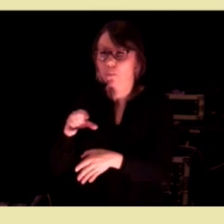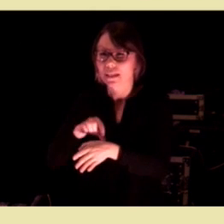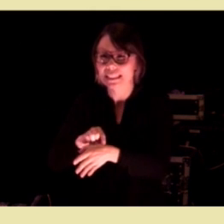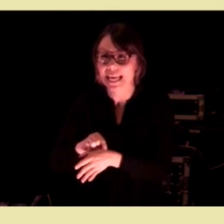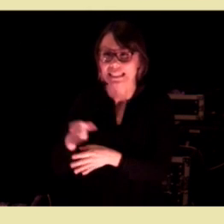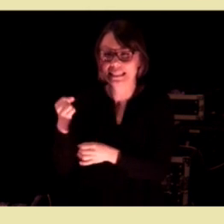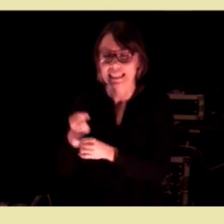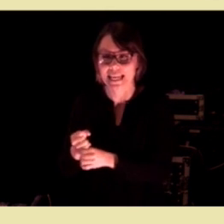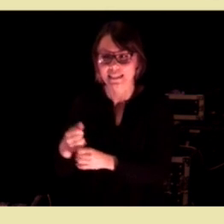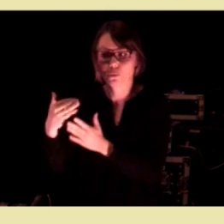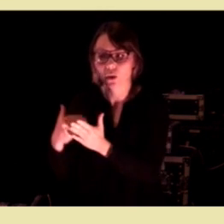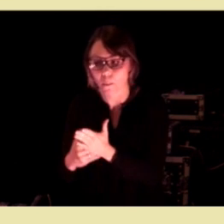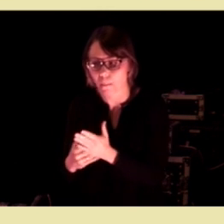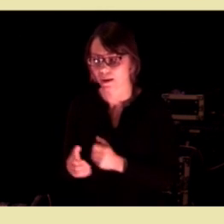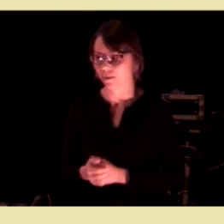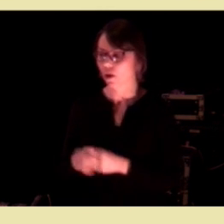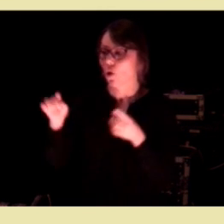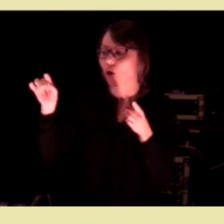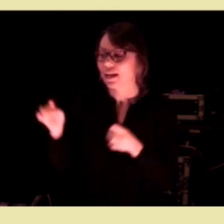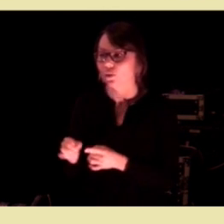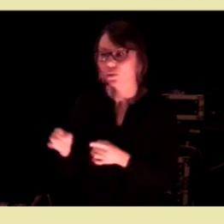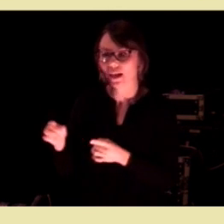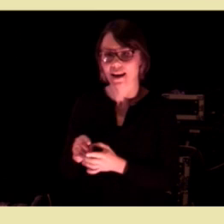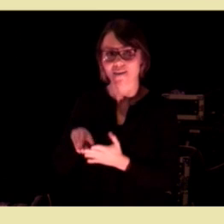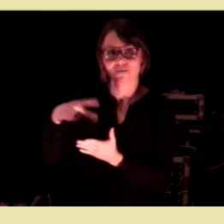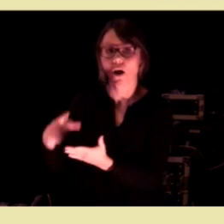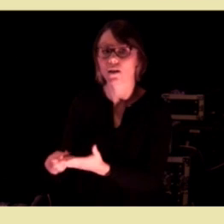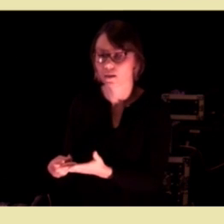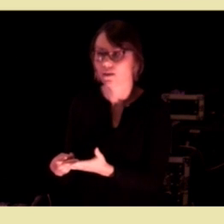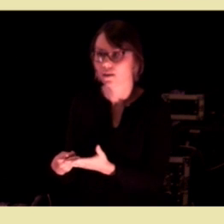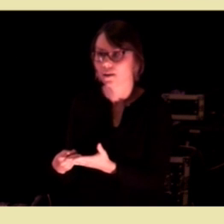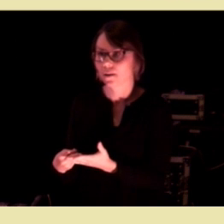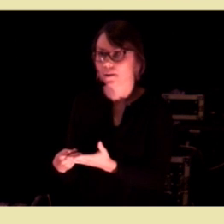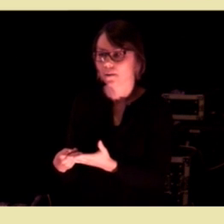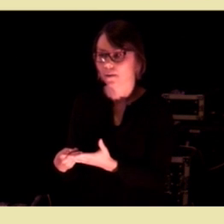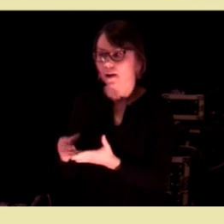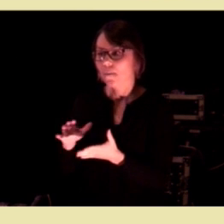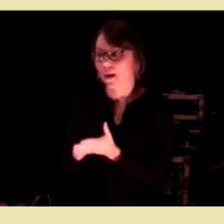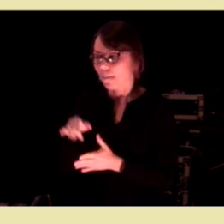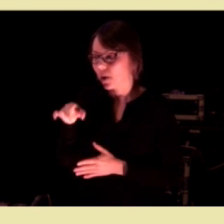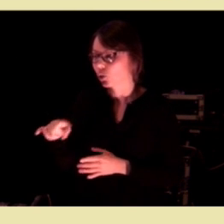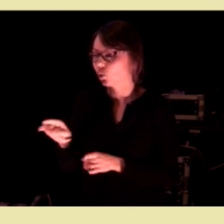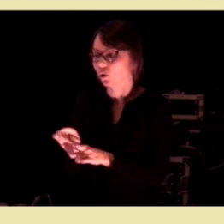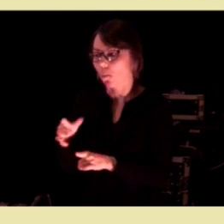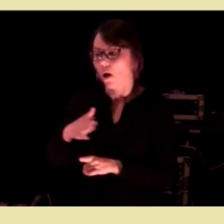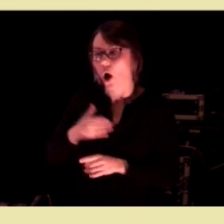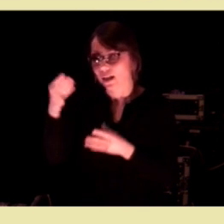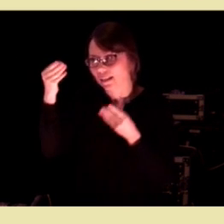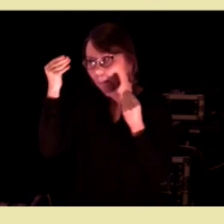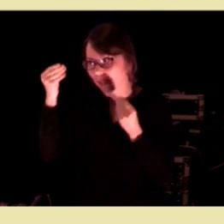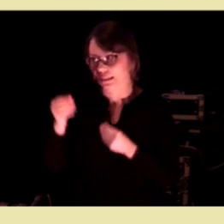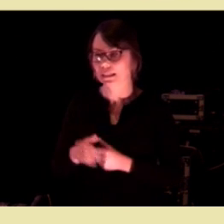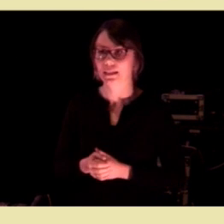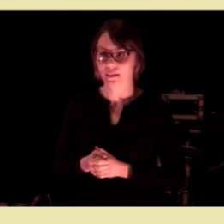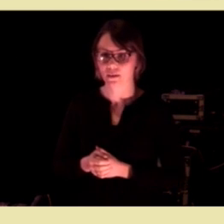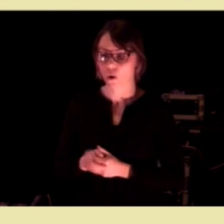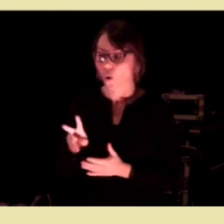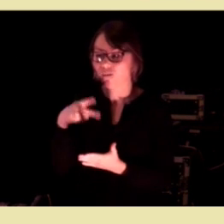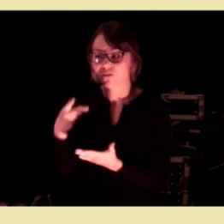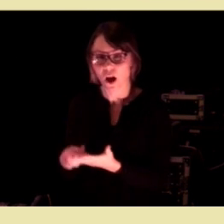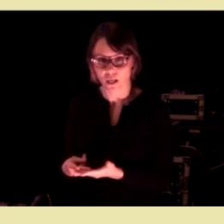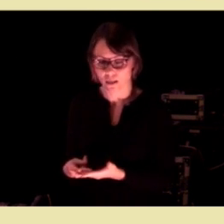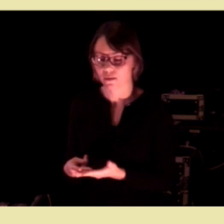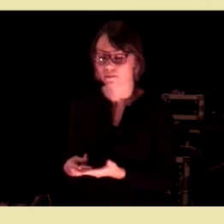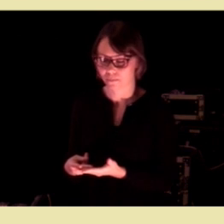pasientsikkerhetsprogrammet. Det handler om å redusere fall, blant annet med personer som har demens. Og